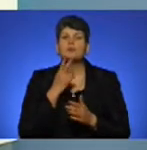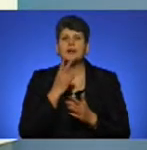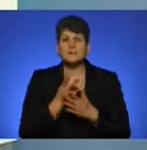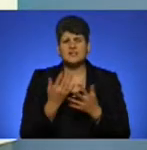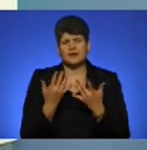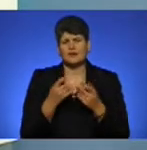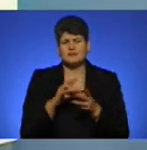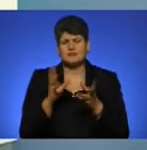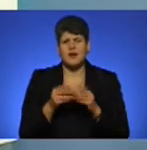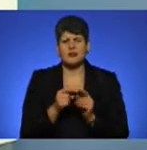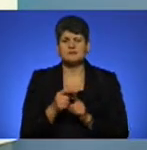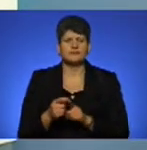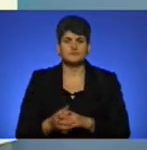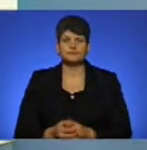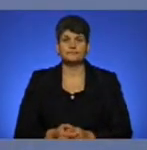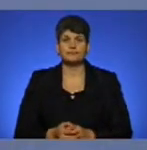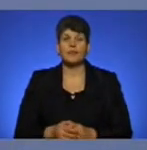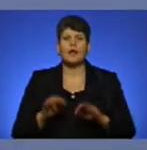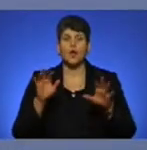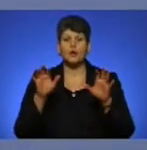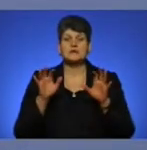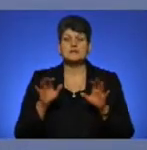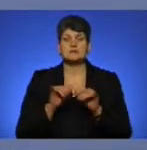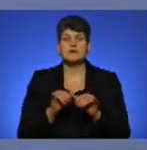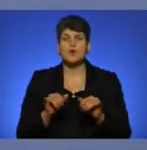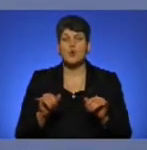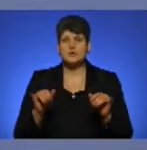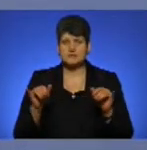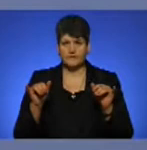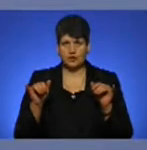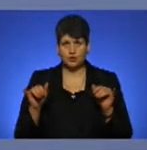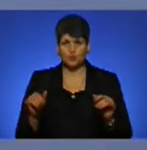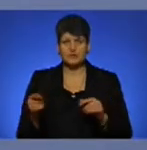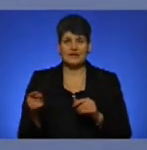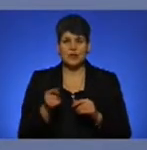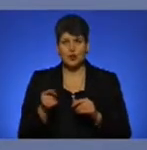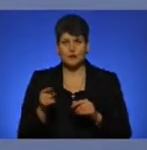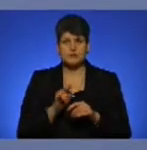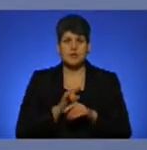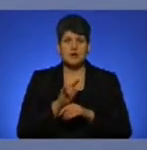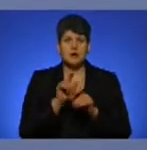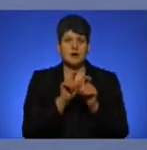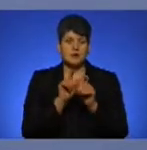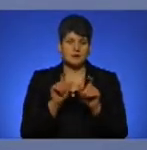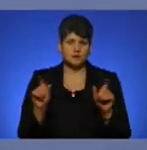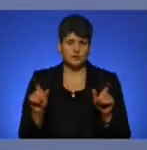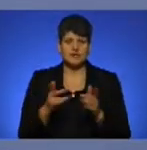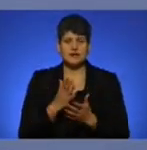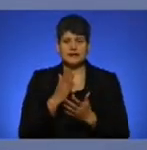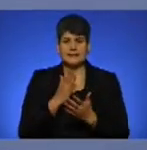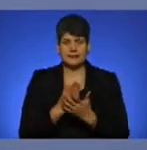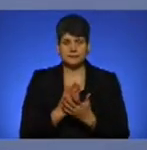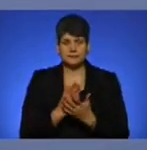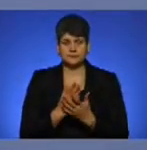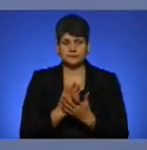загальних слів. Концепція, власне, розвитку тернопільського литовища складається з таких